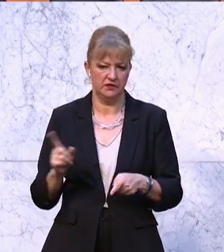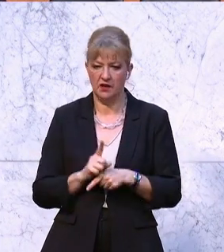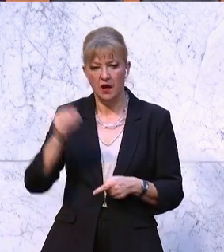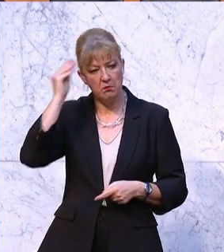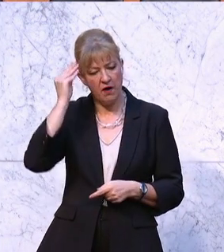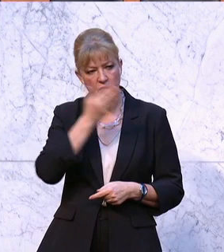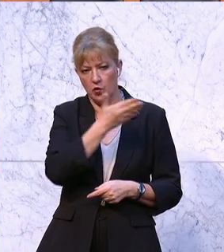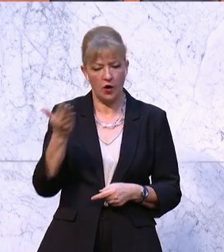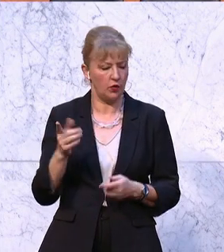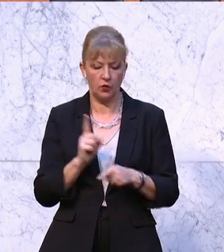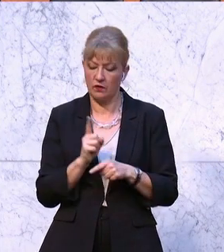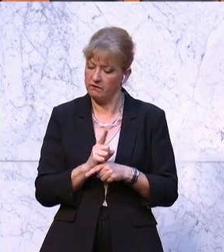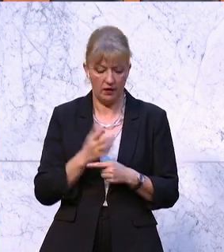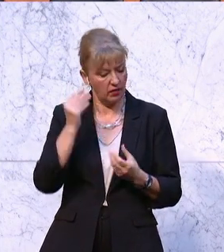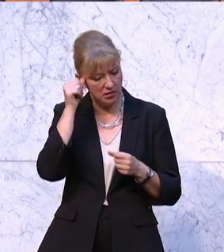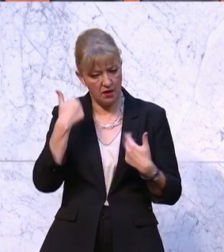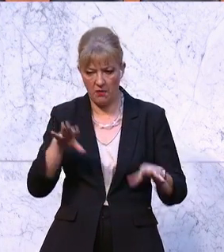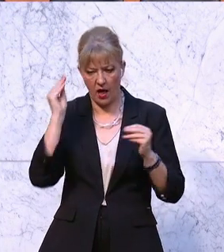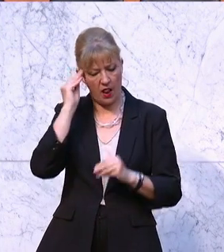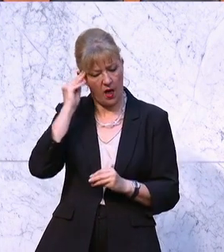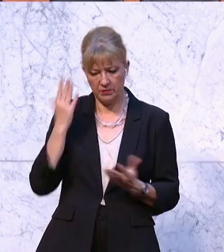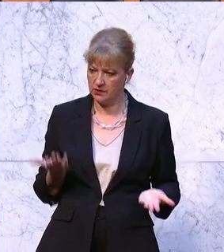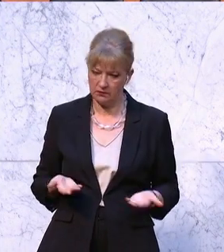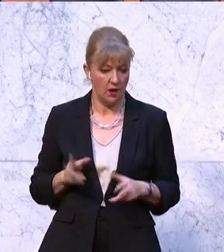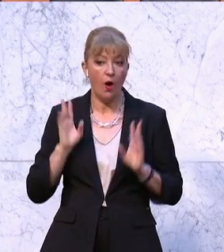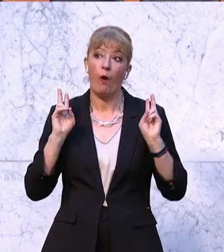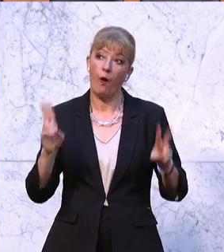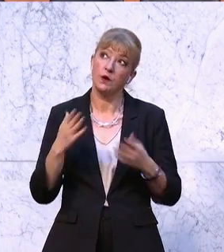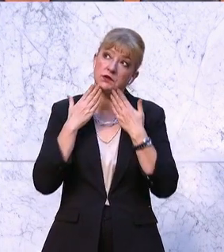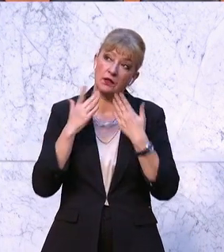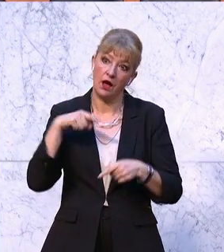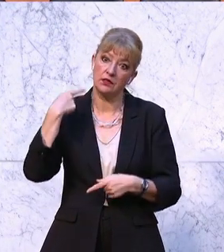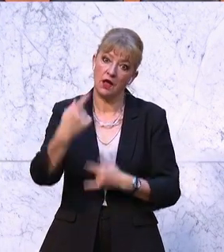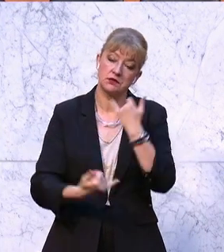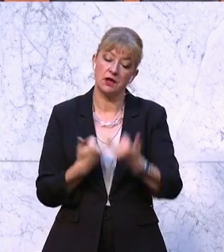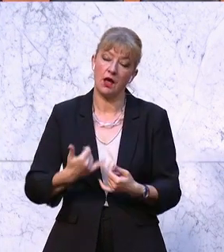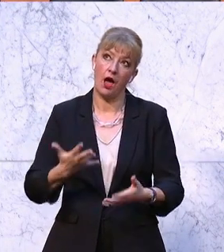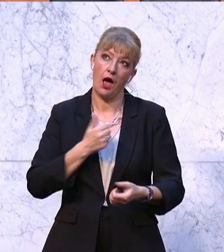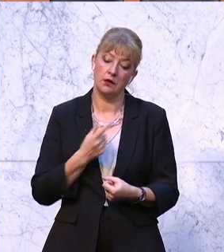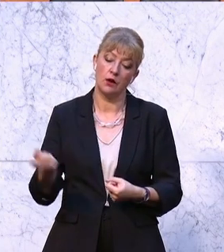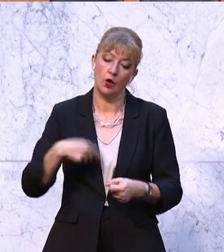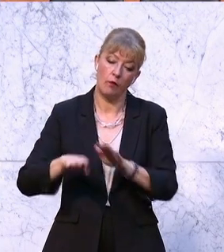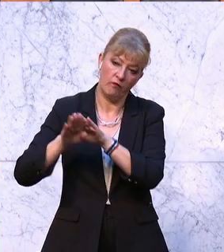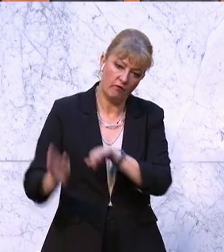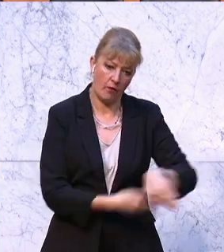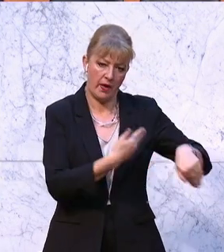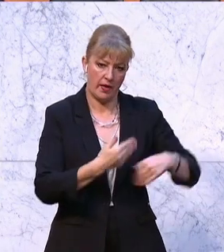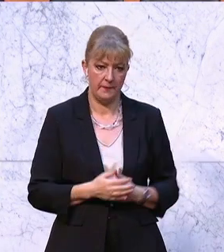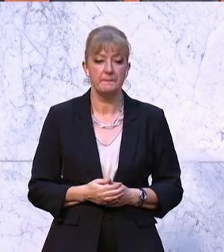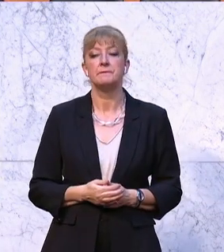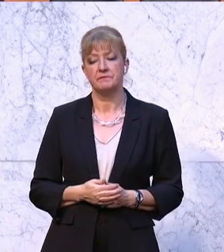Glaubwürdigkeit verloren hat und Gott sei Dank nächstes Jahr endlich Geschichte sein wird. Das